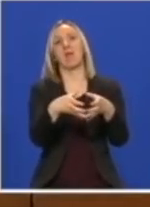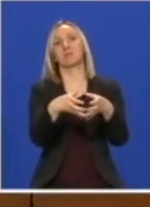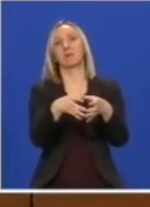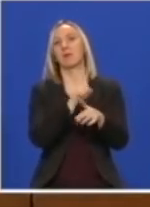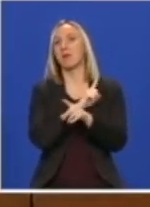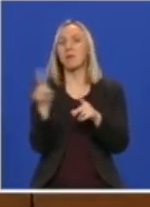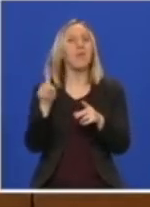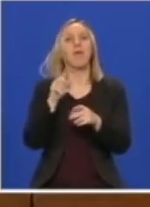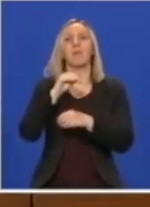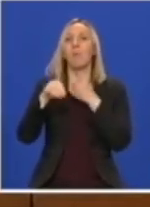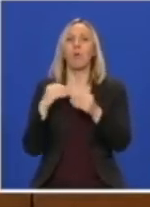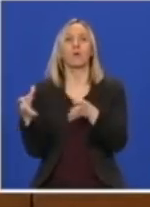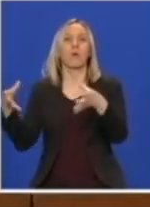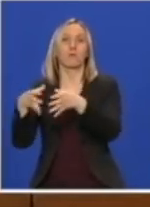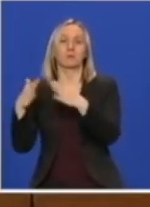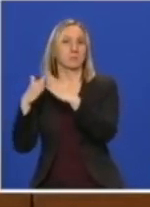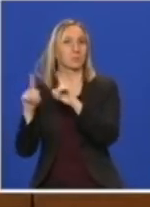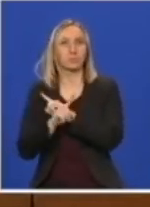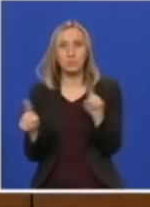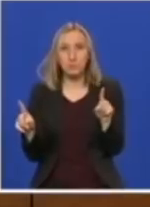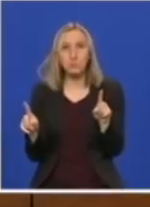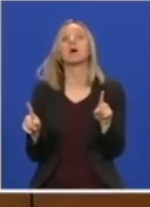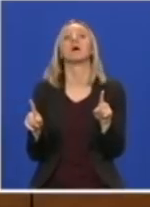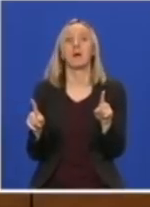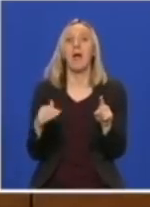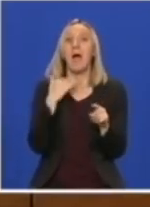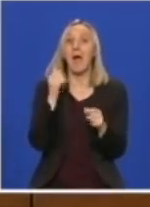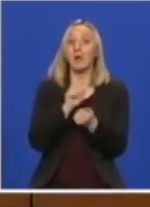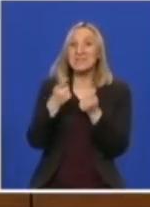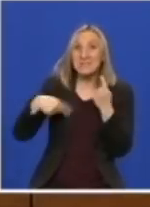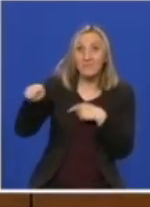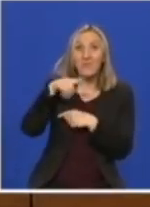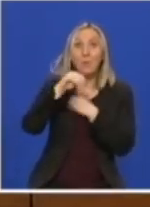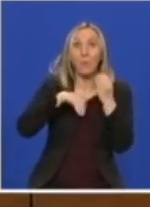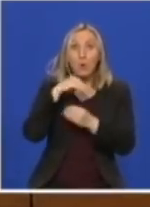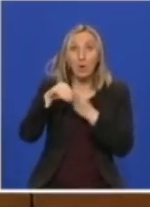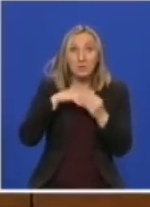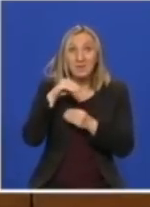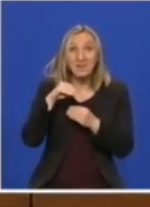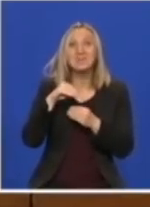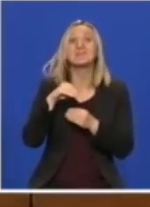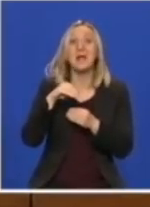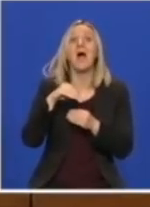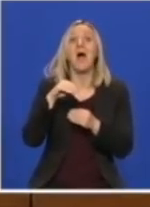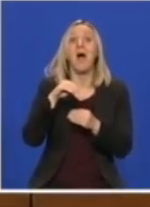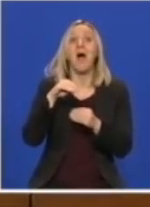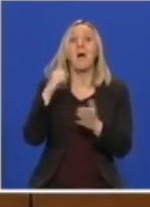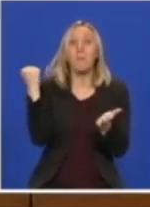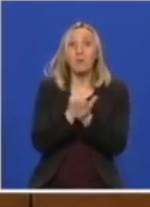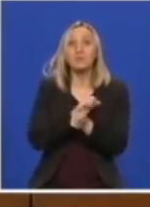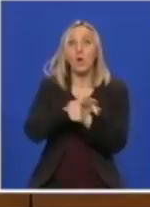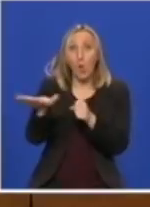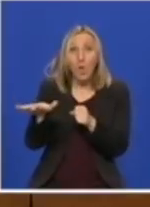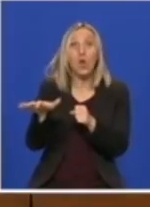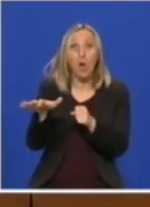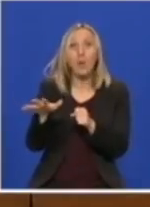zasebna soba, odnosno ako se zna da su svi pozitivni, onda mogu i više u istoj sobi. Ali